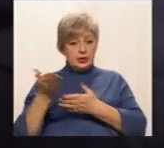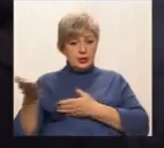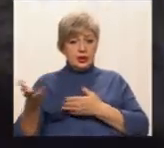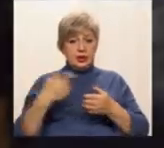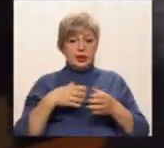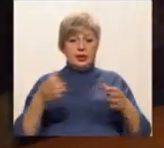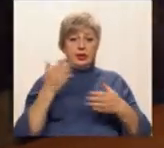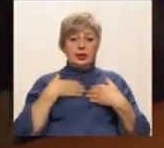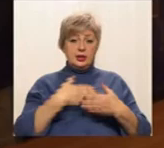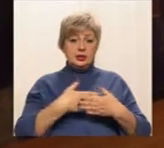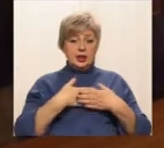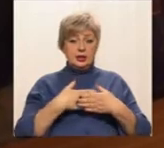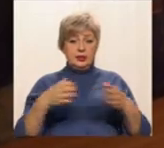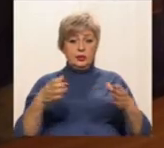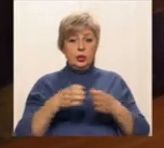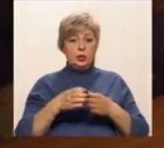гуртожитку.